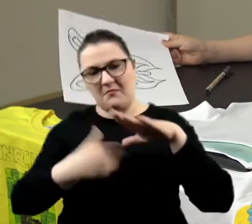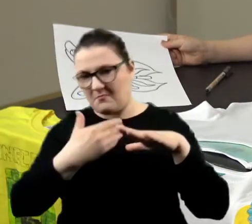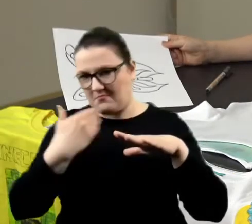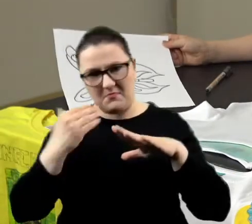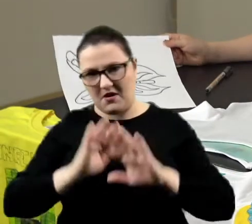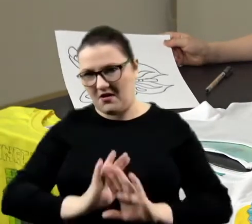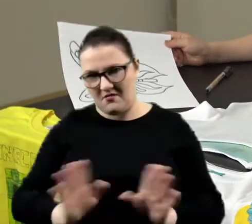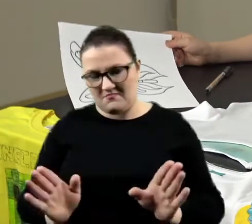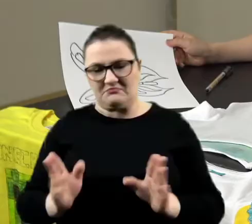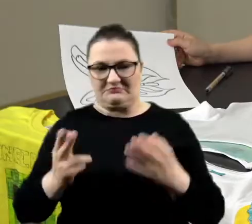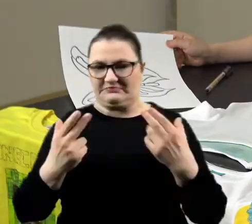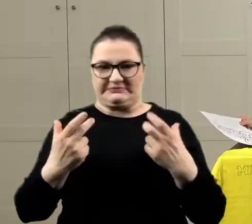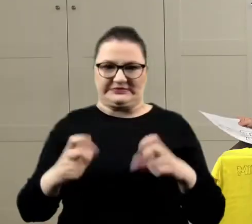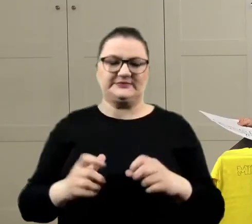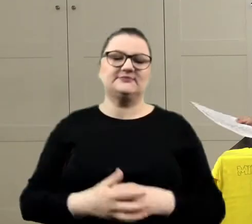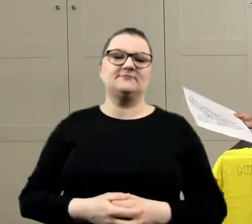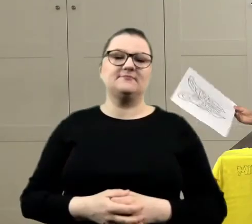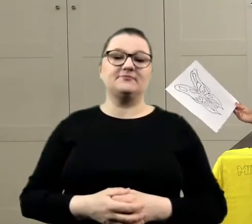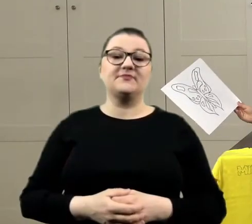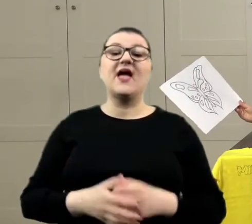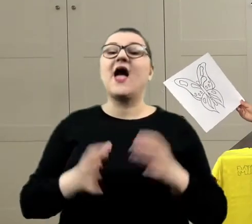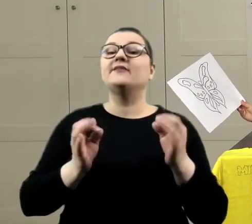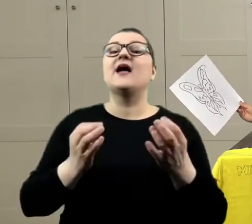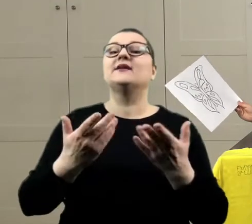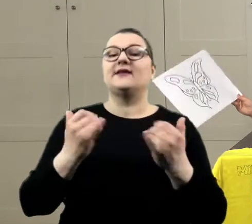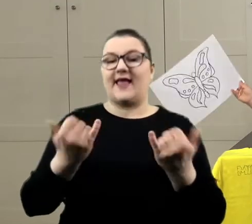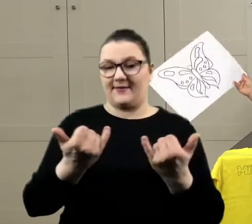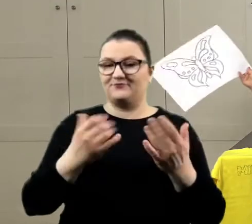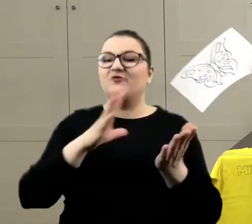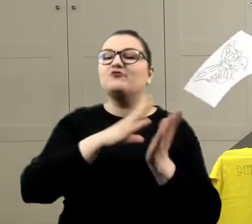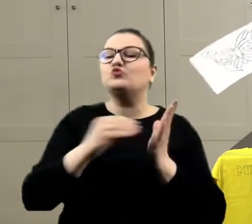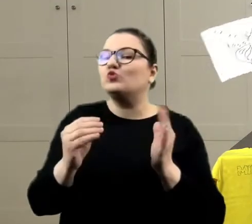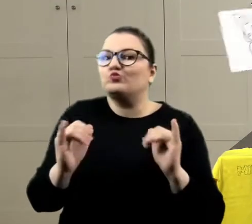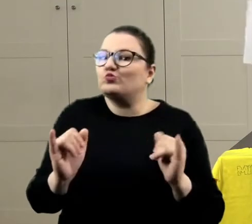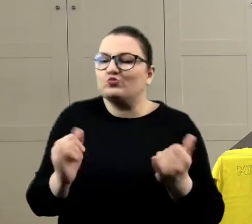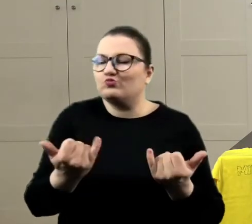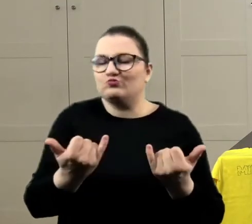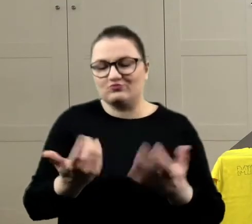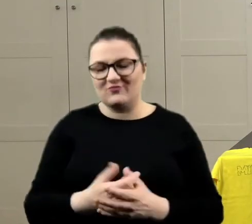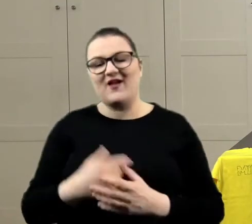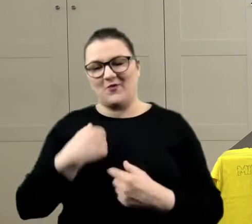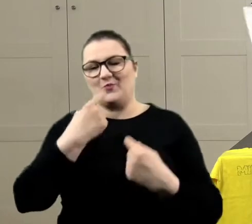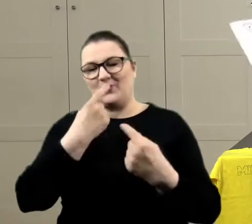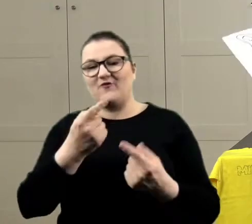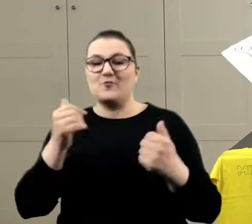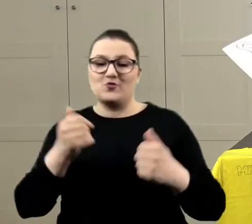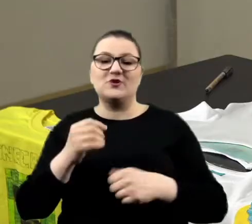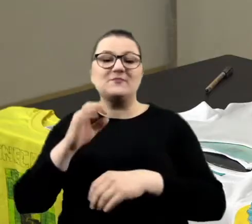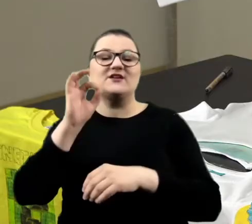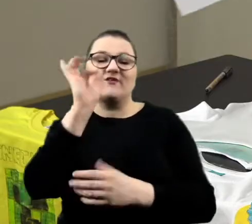przeleci pod spód. No i teraz słuchajcie, wzór. Tak jak mówiłam, możemy naszkicować czym?